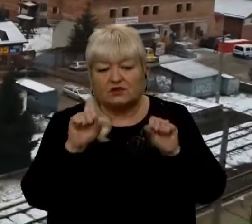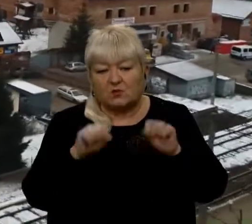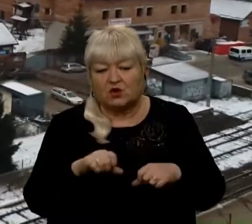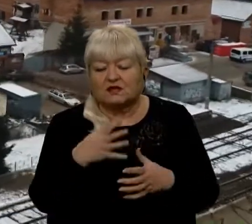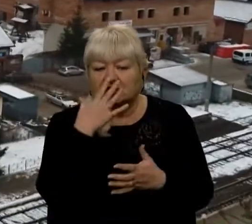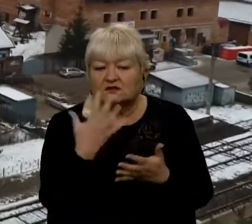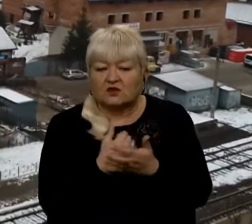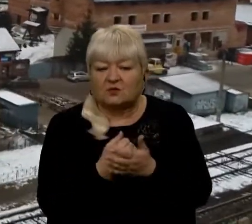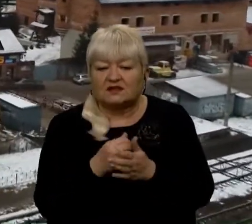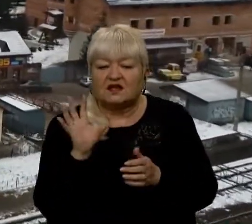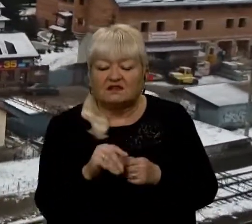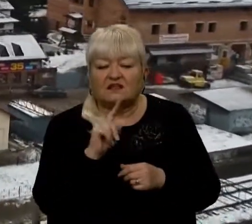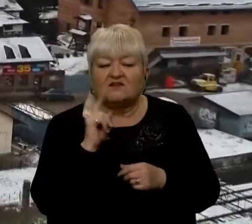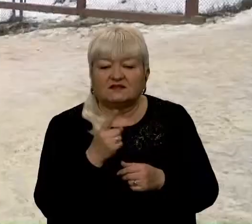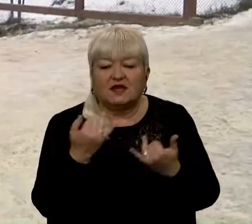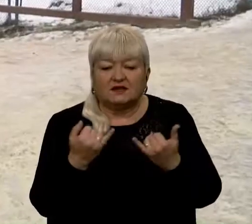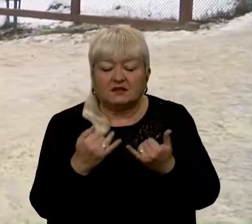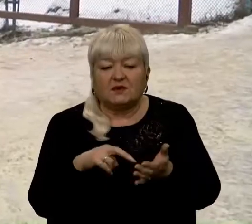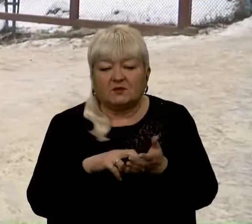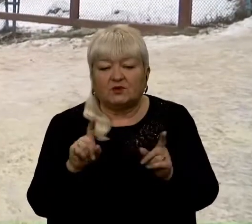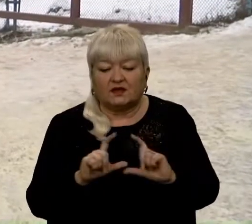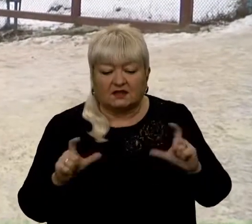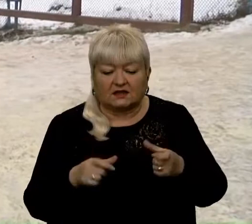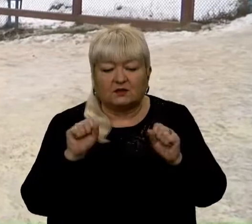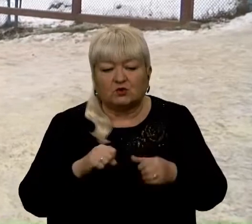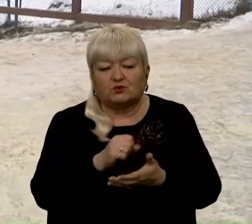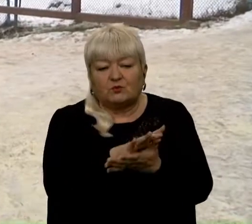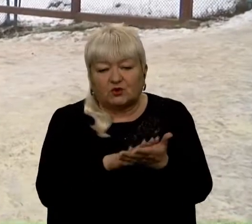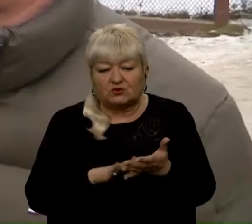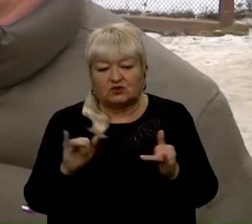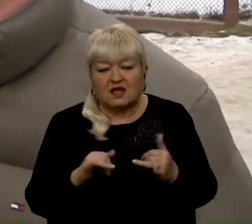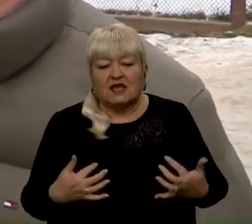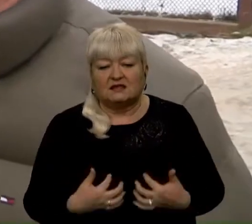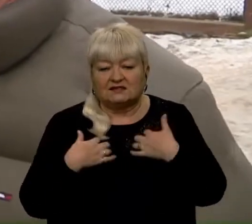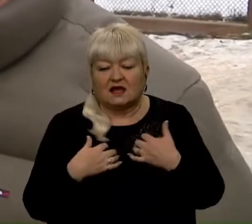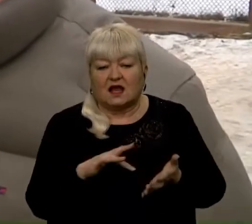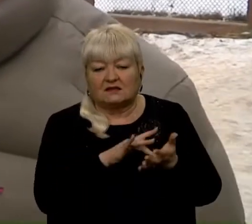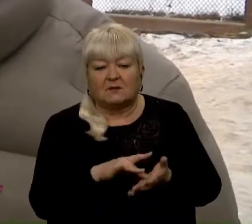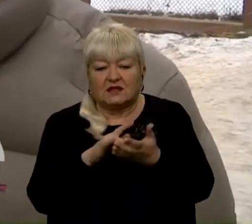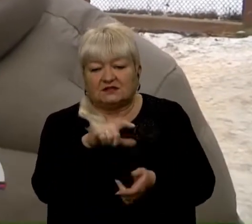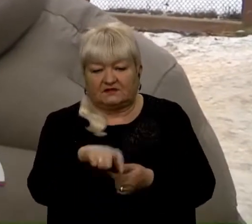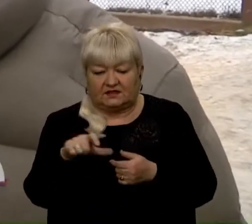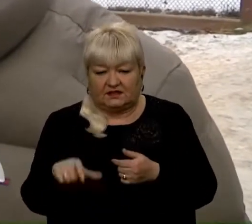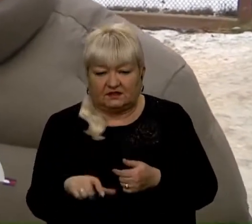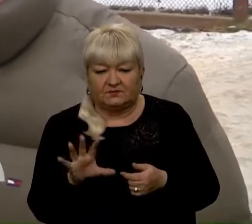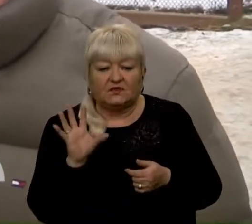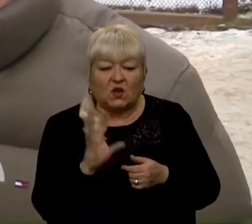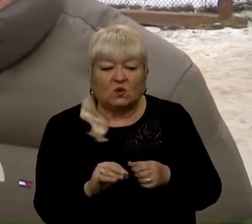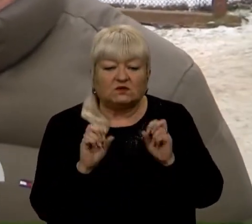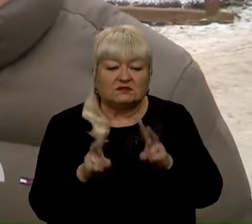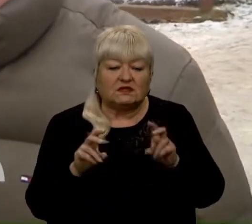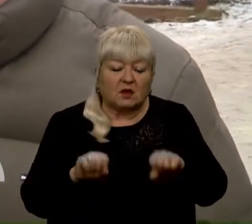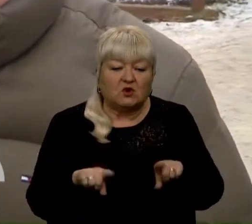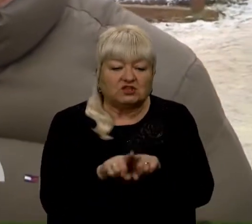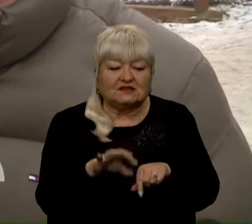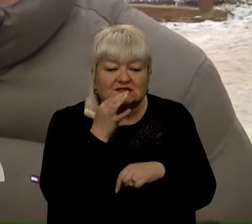Тепер же бояться, що карантин можуть продовжити. А цим відлякати мандрівників. Всі, як можна так сказати,